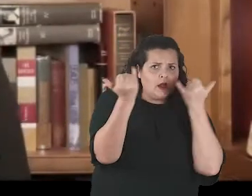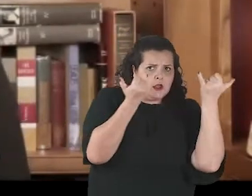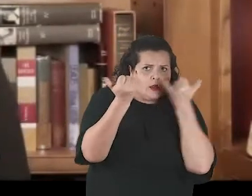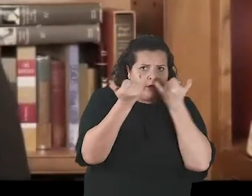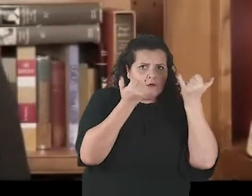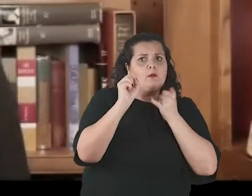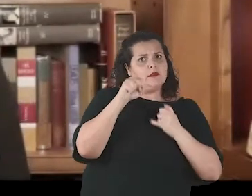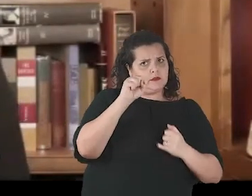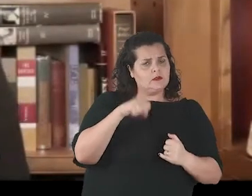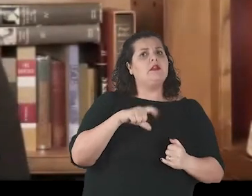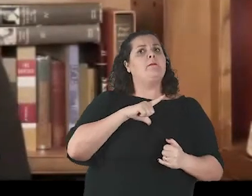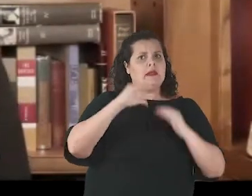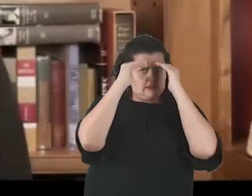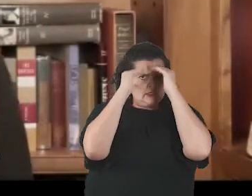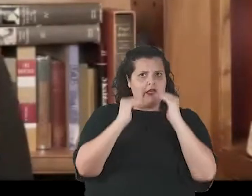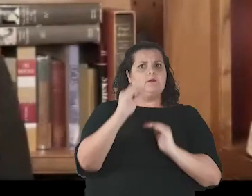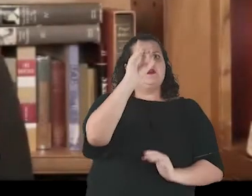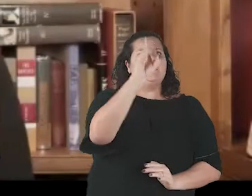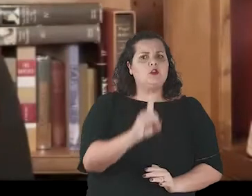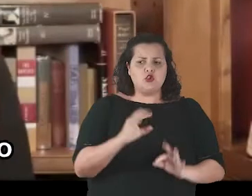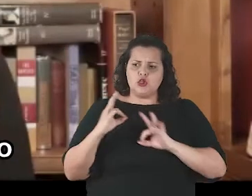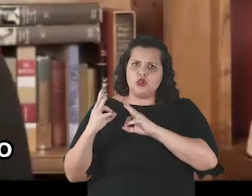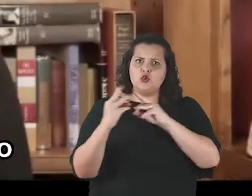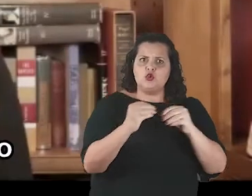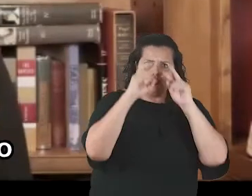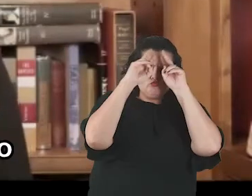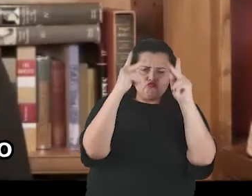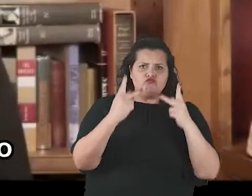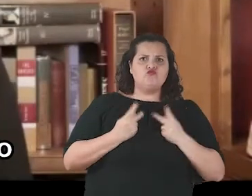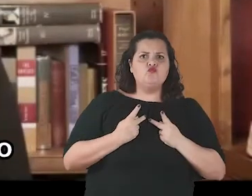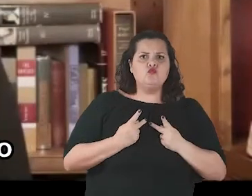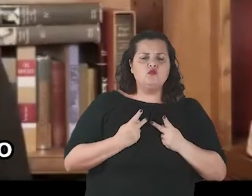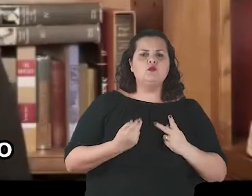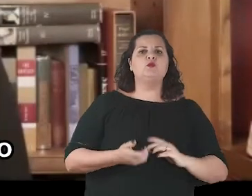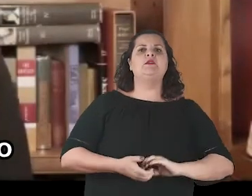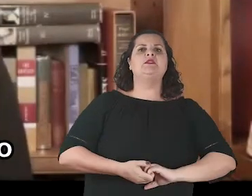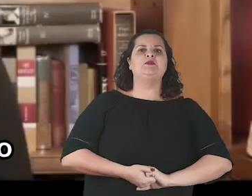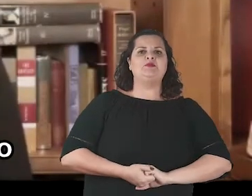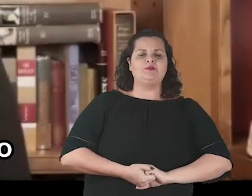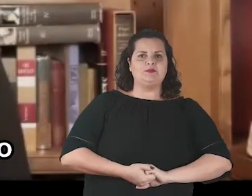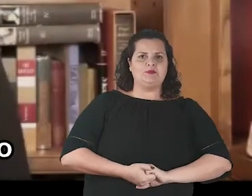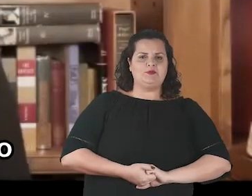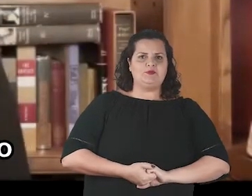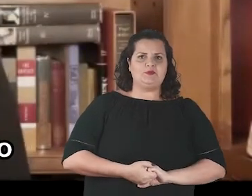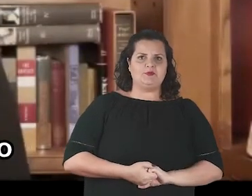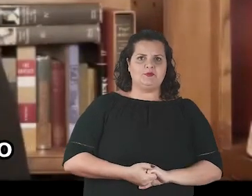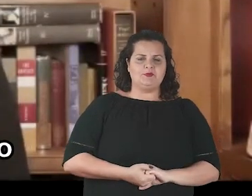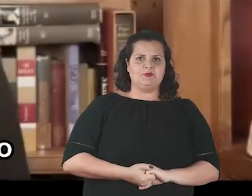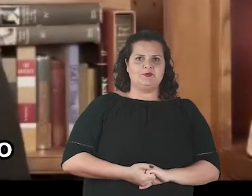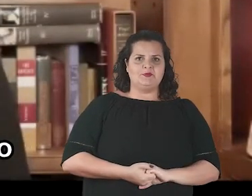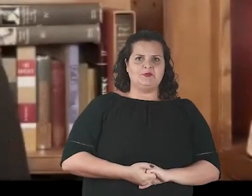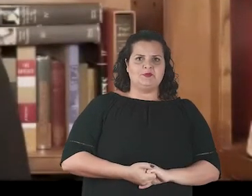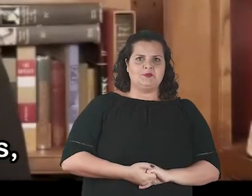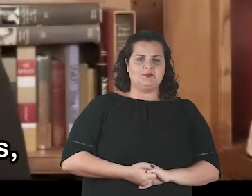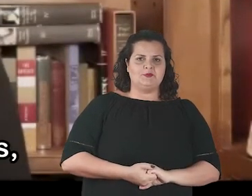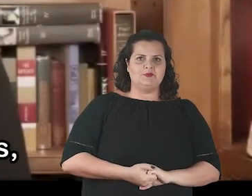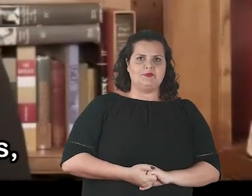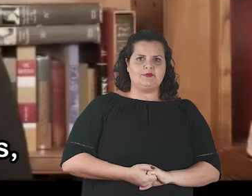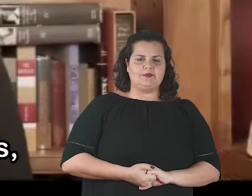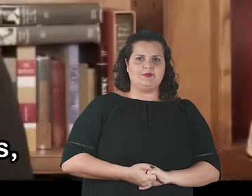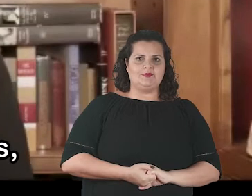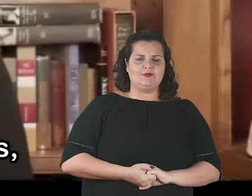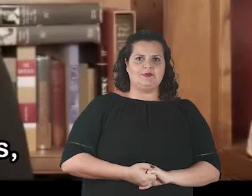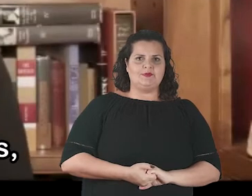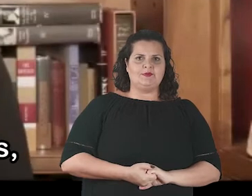rest of us will surely follow as together we build an information civilization founded